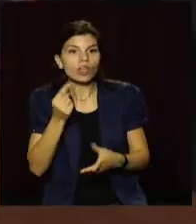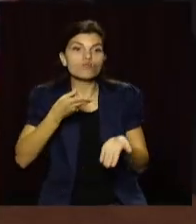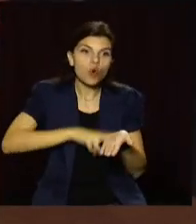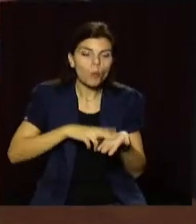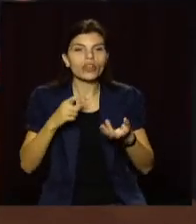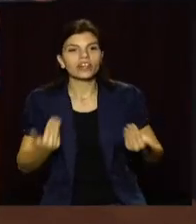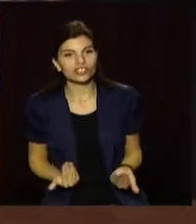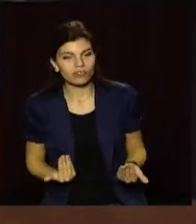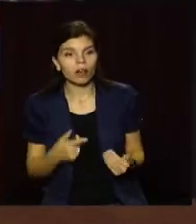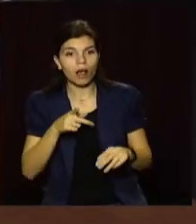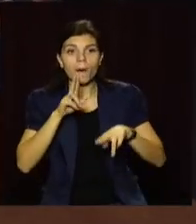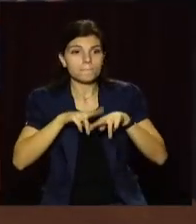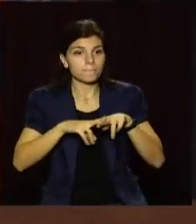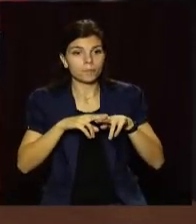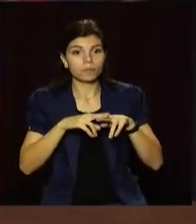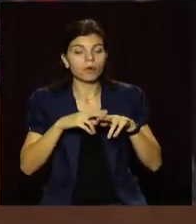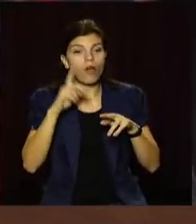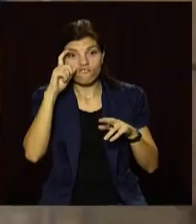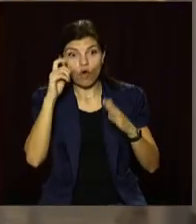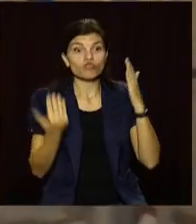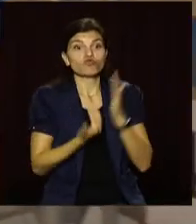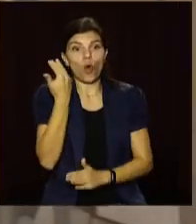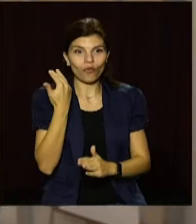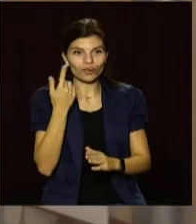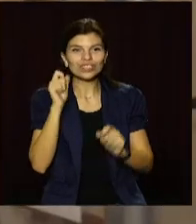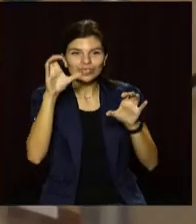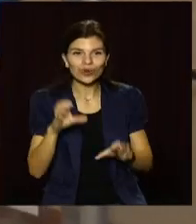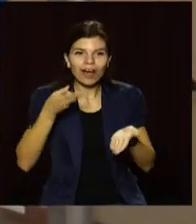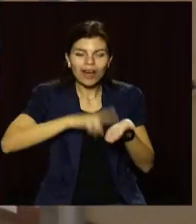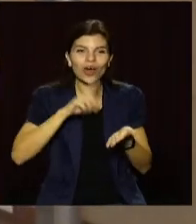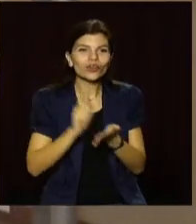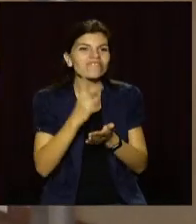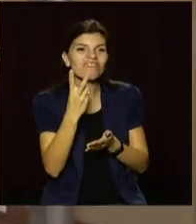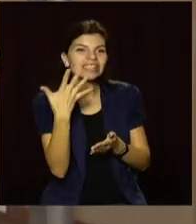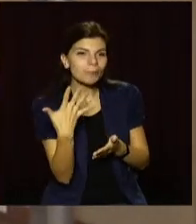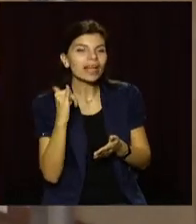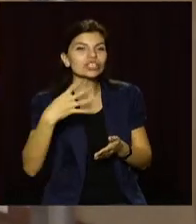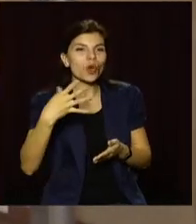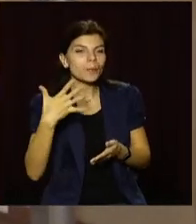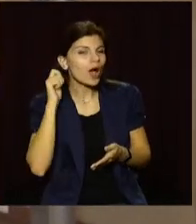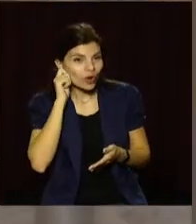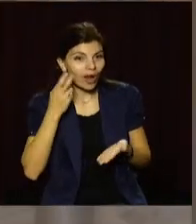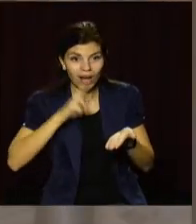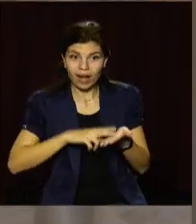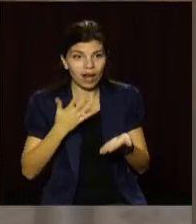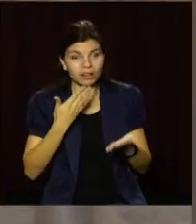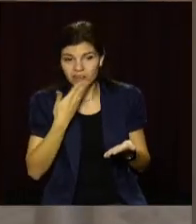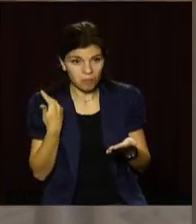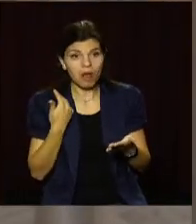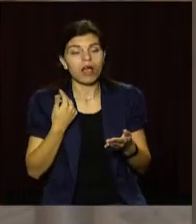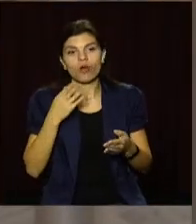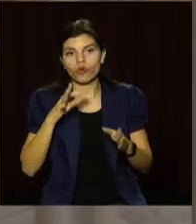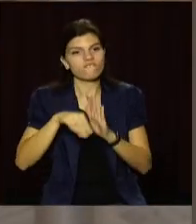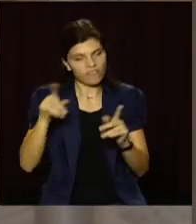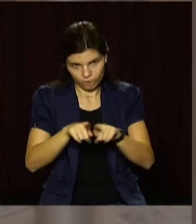Крім того, відсутність в паспорті нового фото, яке за законом потрібно вклеювати в 25 і 45 років, не завадить виборцю